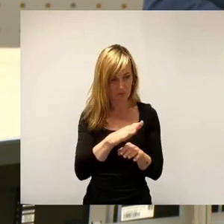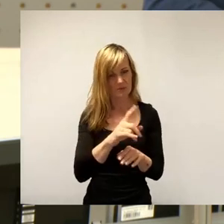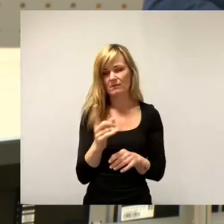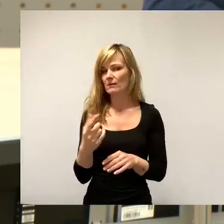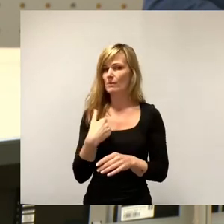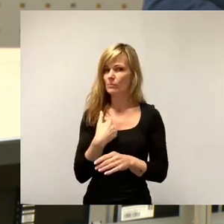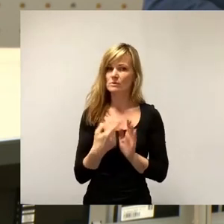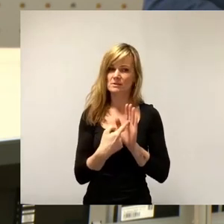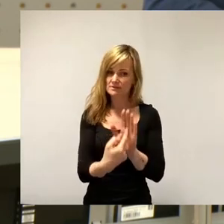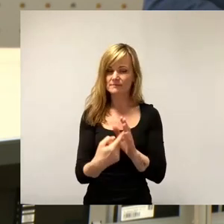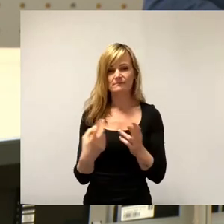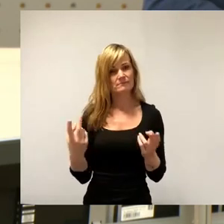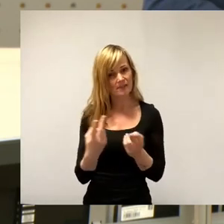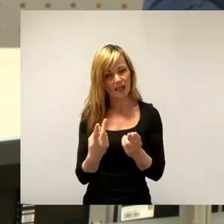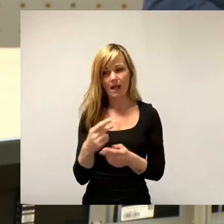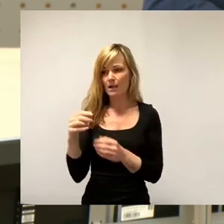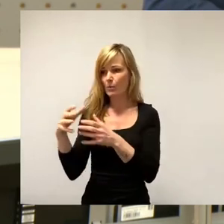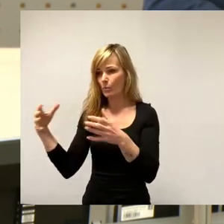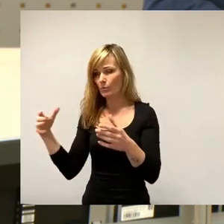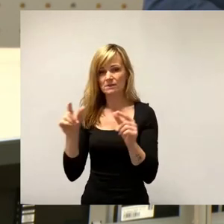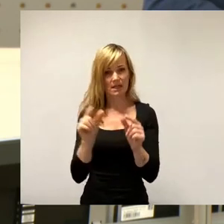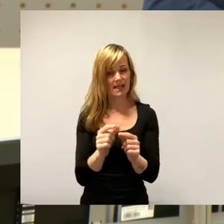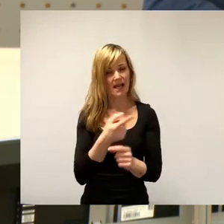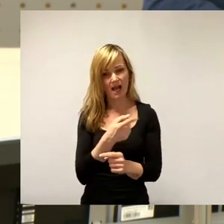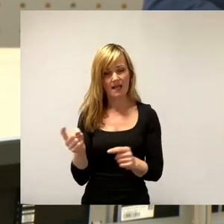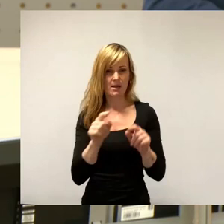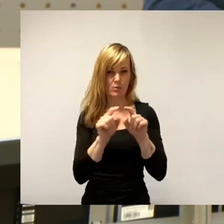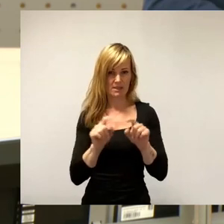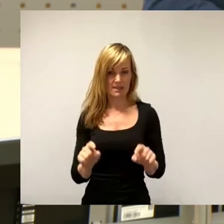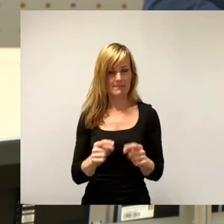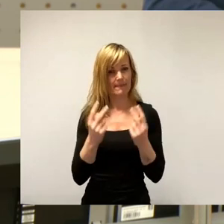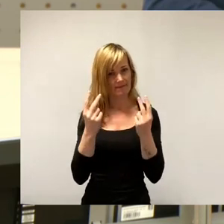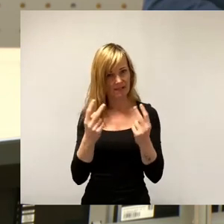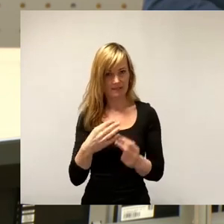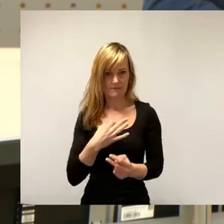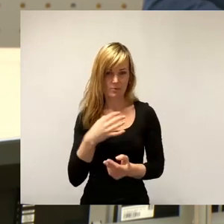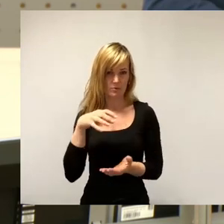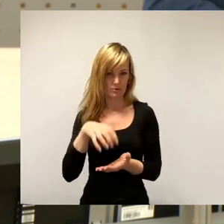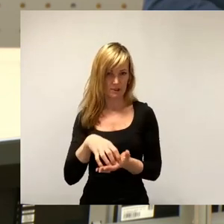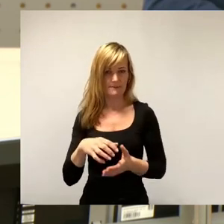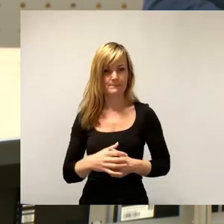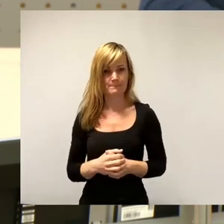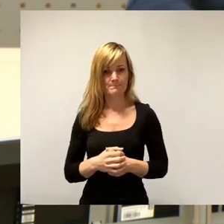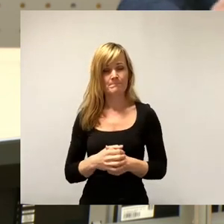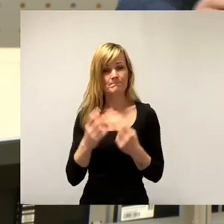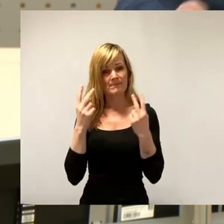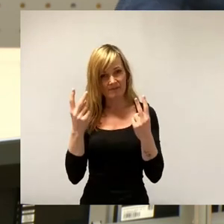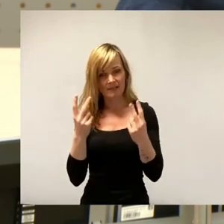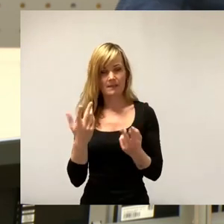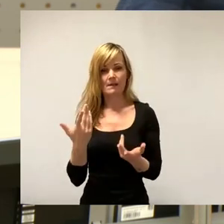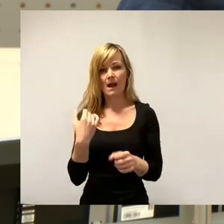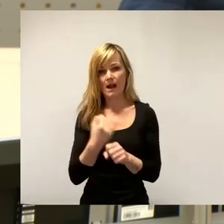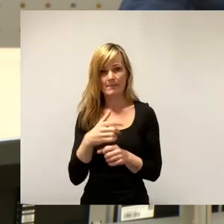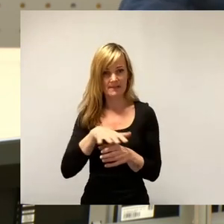egal ob groß oder klein, wichtig ist. Das Unternehmertum ist ein hohes Gut für unsere Stadt. Es bildet Arbeitsplätze und sorgt für den Wohlstand.